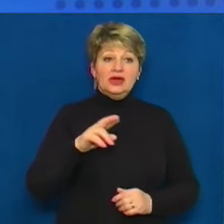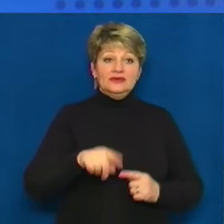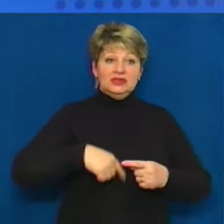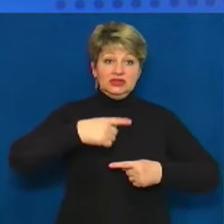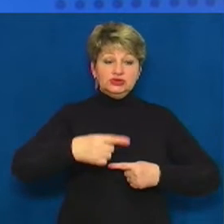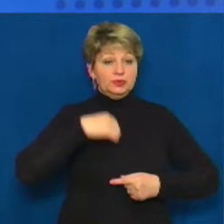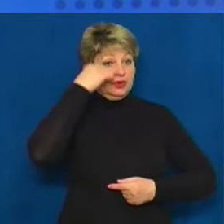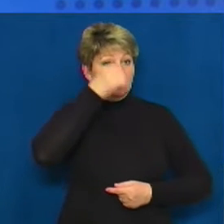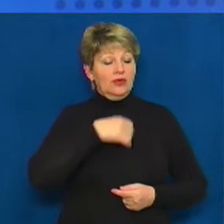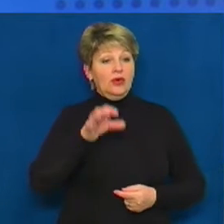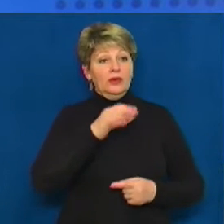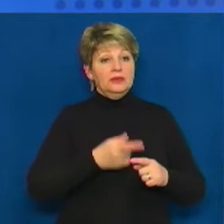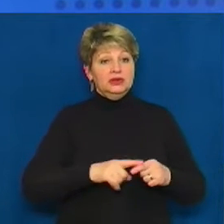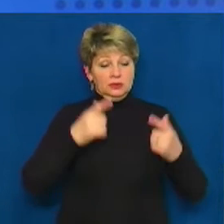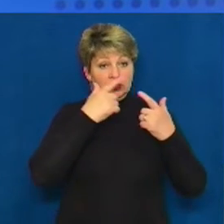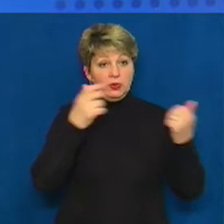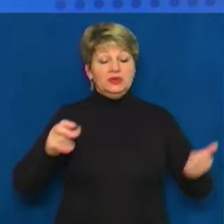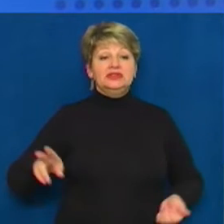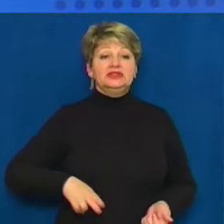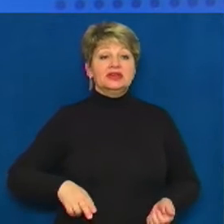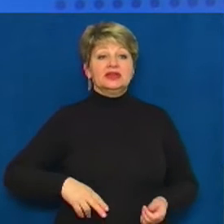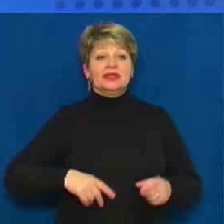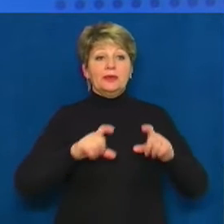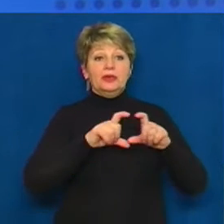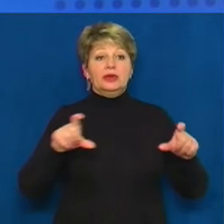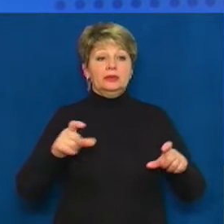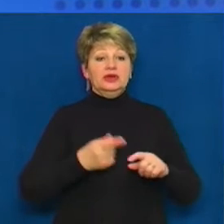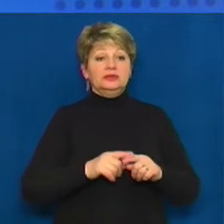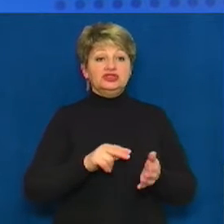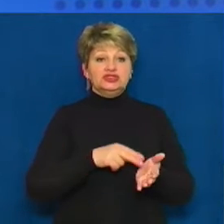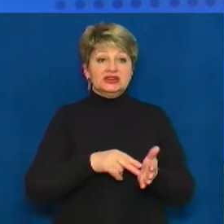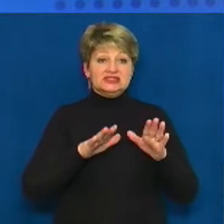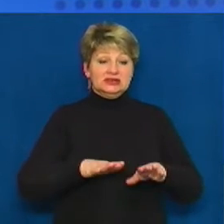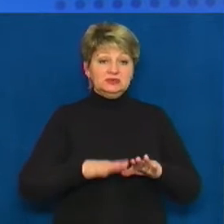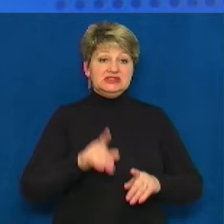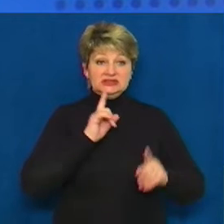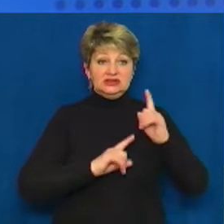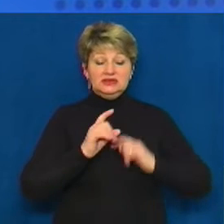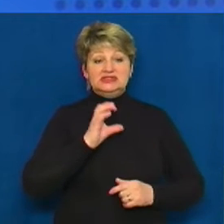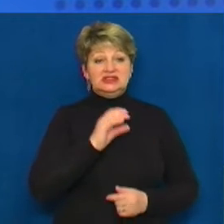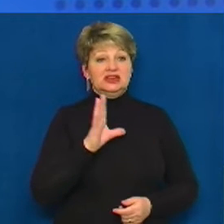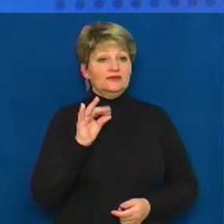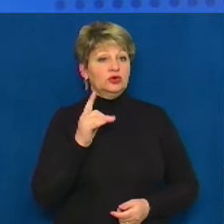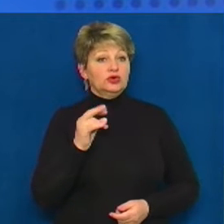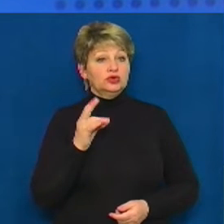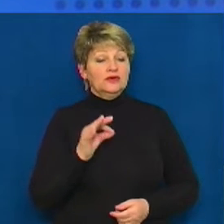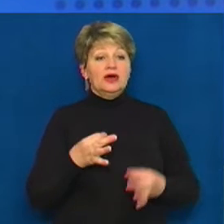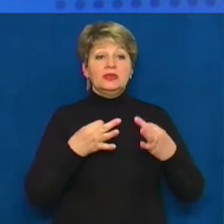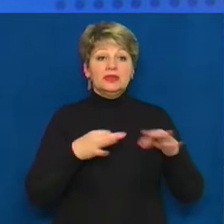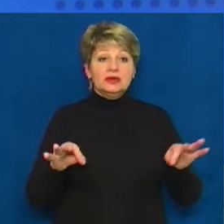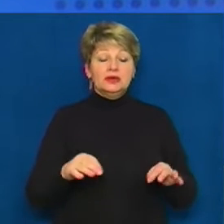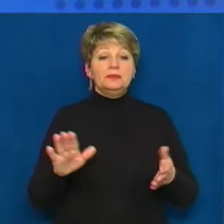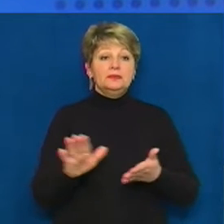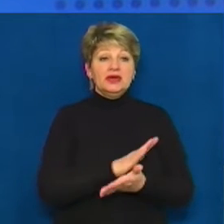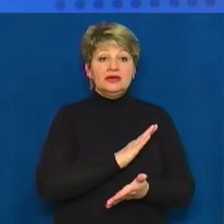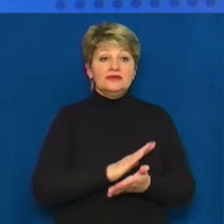повідомив директор Департаменту освіти та гуманітарної політики Черкаської міськради Сергій Воронов. Квиток надасть можливість безкоштовно